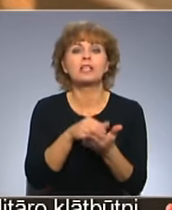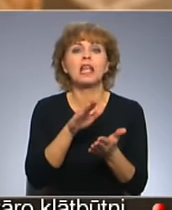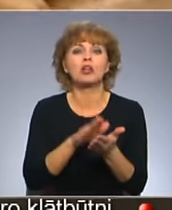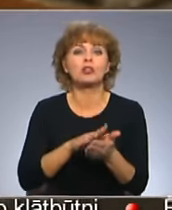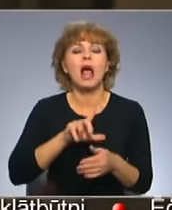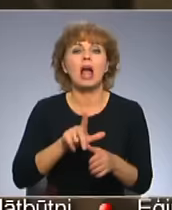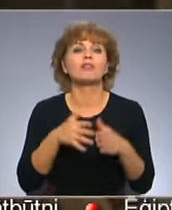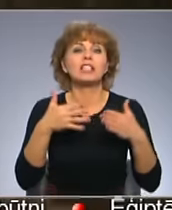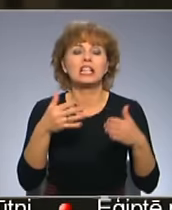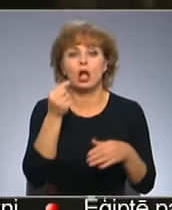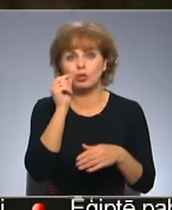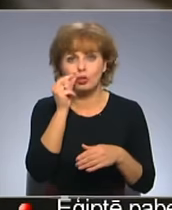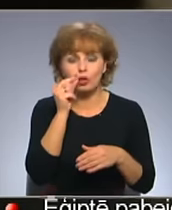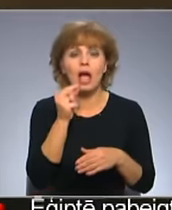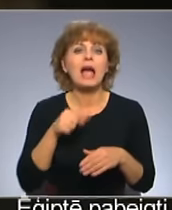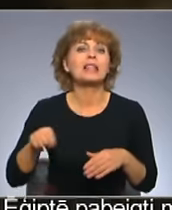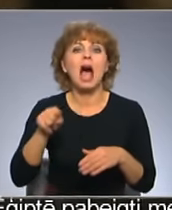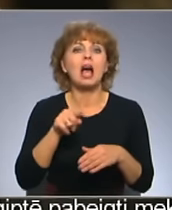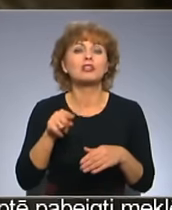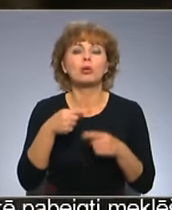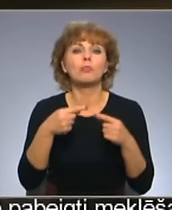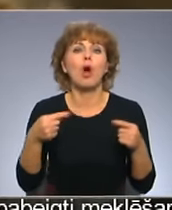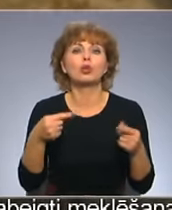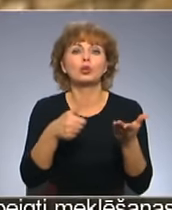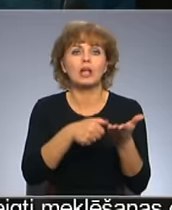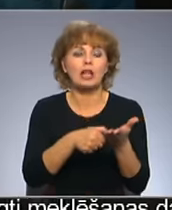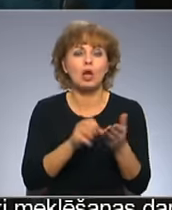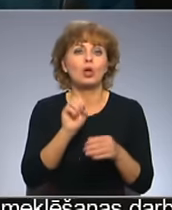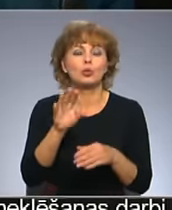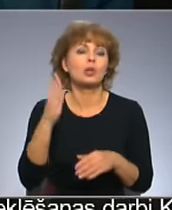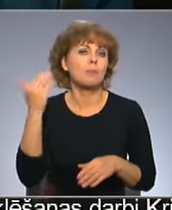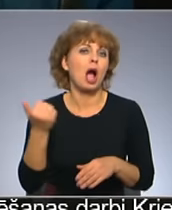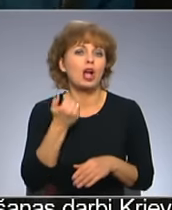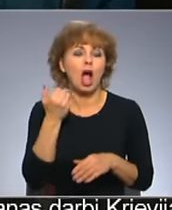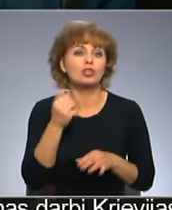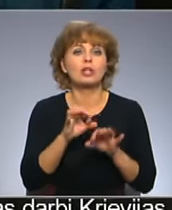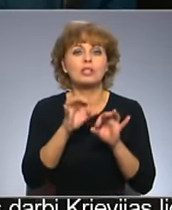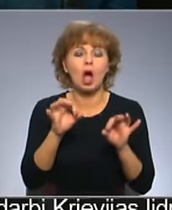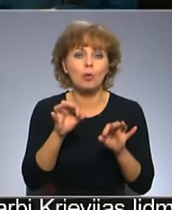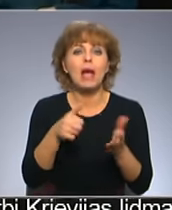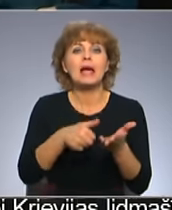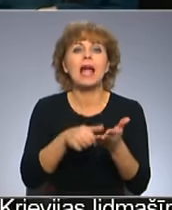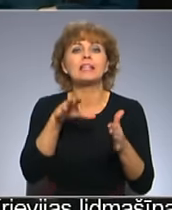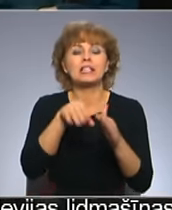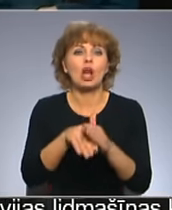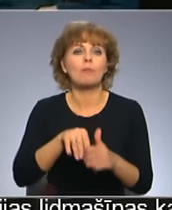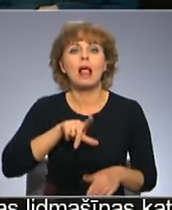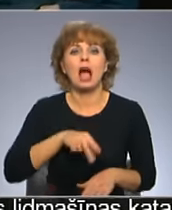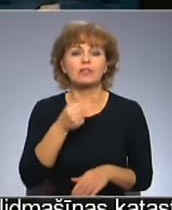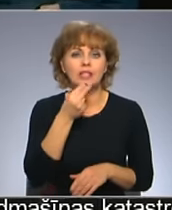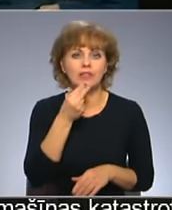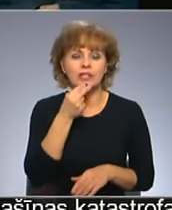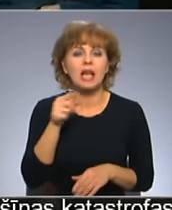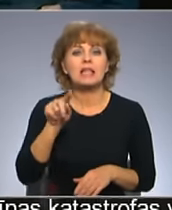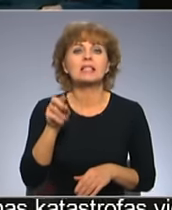lielos pelēko zīriņus nacionālo produktsu reģistrā tika nosūtīts pagājušā gada sākumā. Līdz šim šajā reģistrā iekļauti tādi Latvijas ēdēni kā